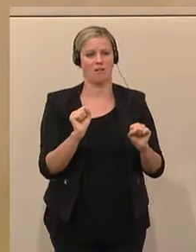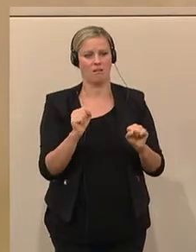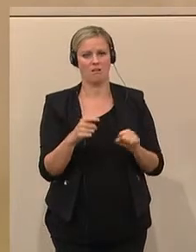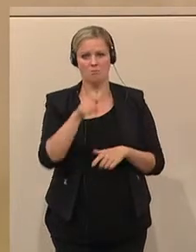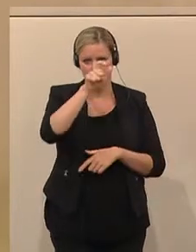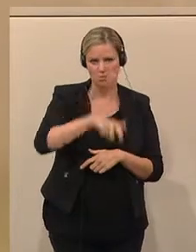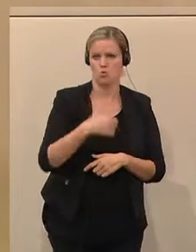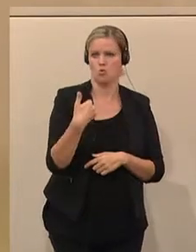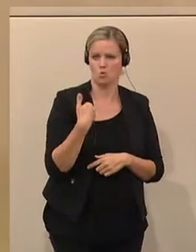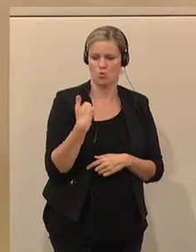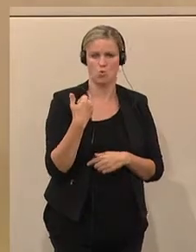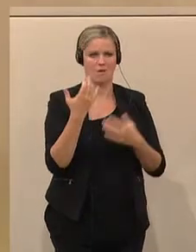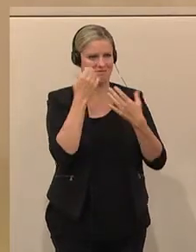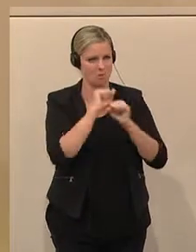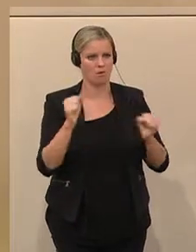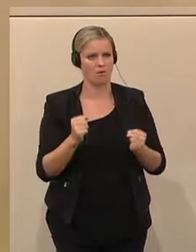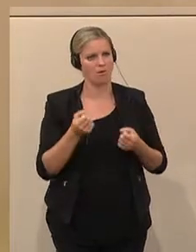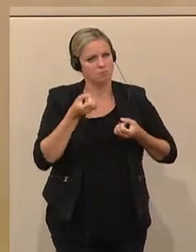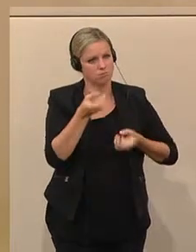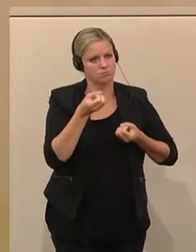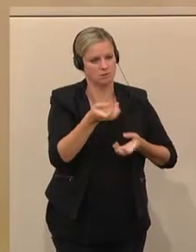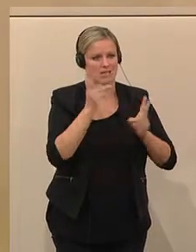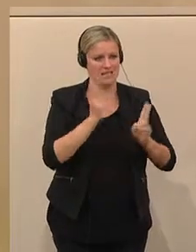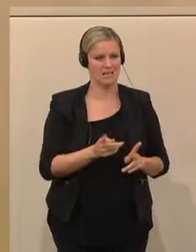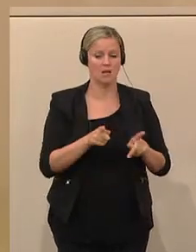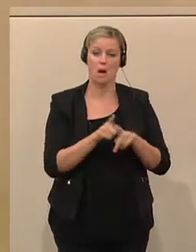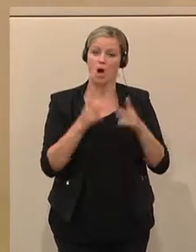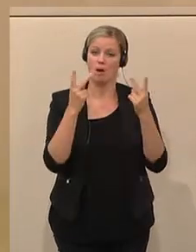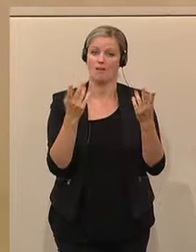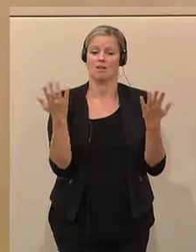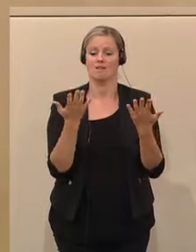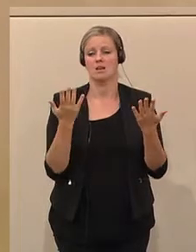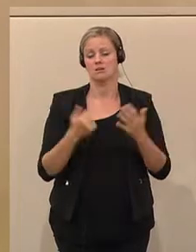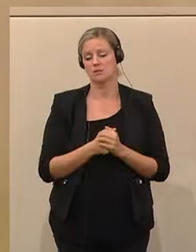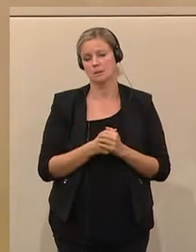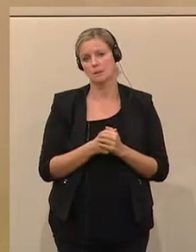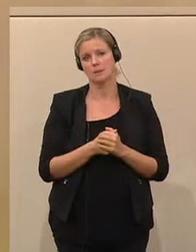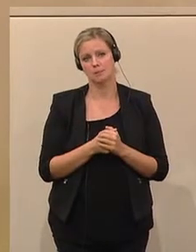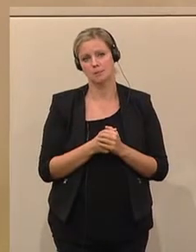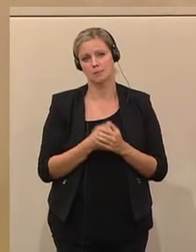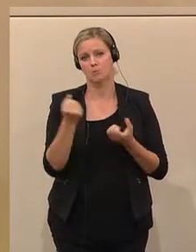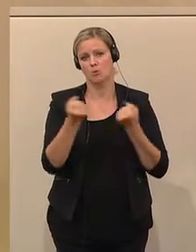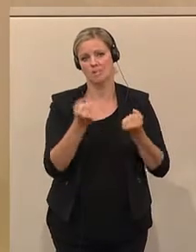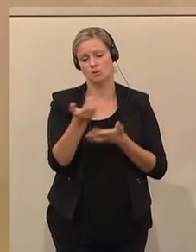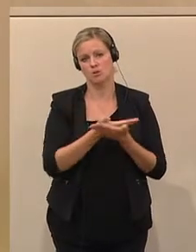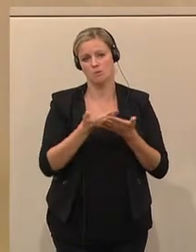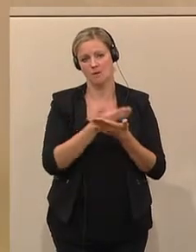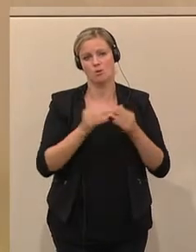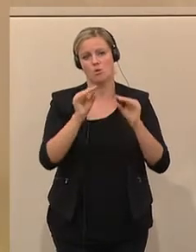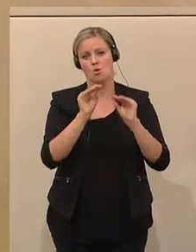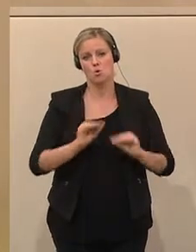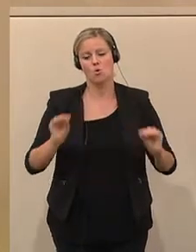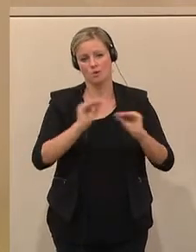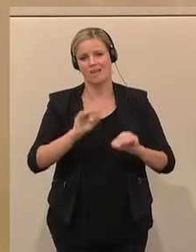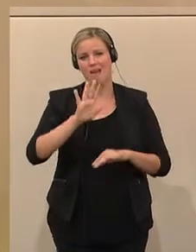Menschen unsere Demokratie näher zu bringen. Auf der anderen Seite aber wird es eben wichtig sein, dass man entsprechend politische Bildung auch im Unterricht ab der